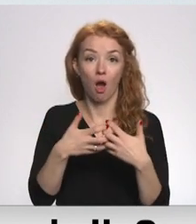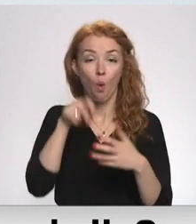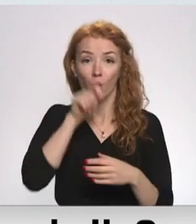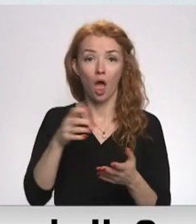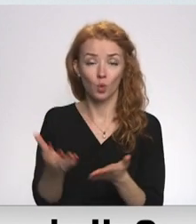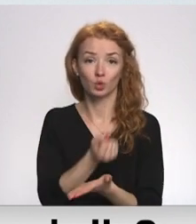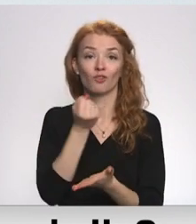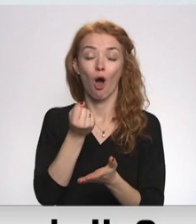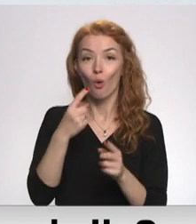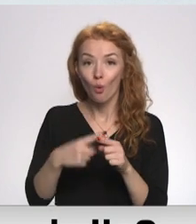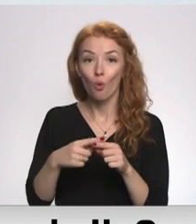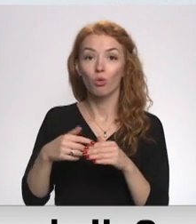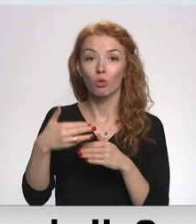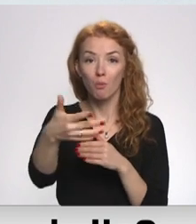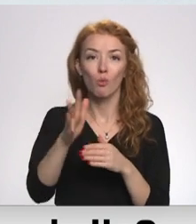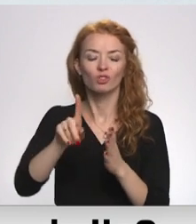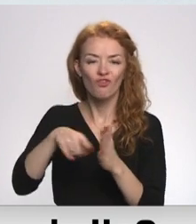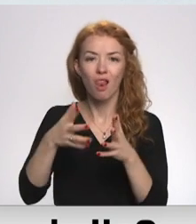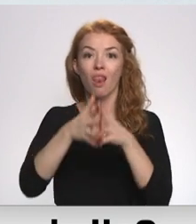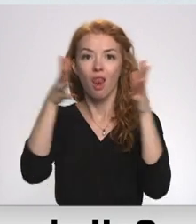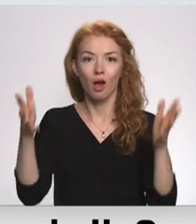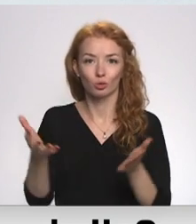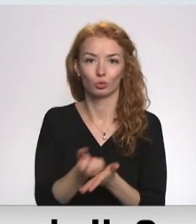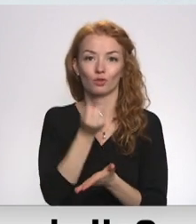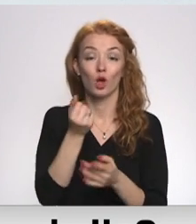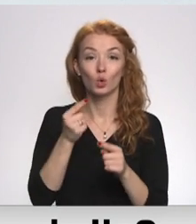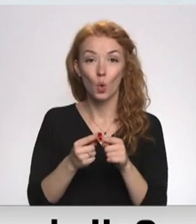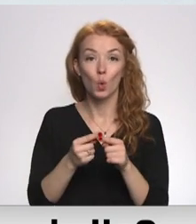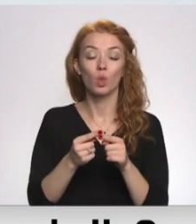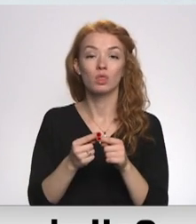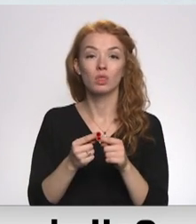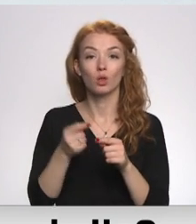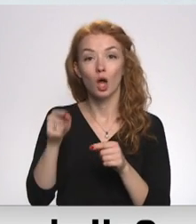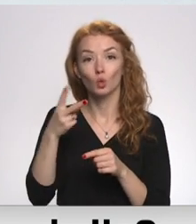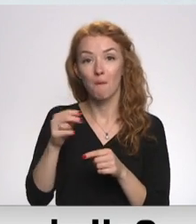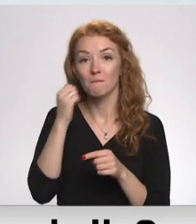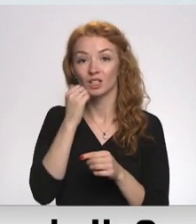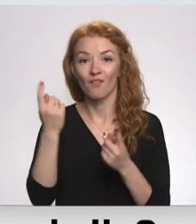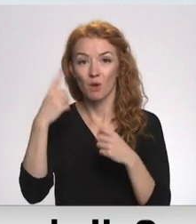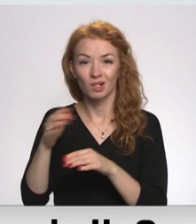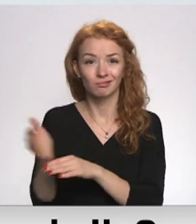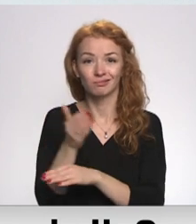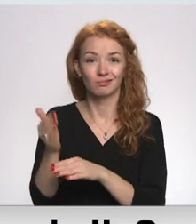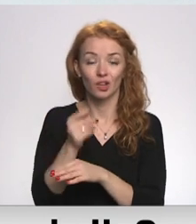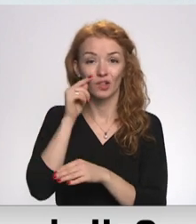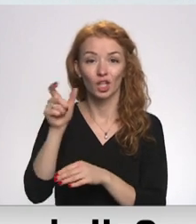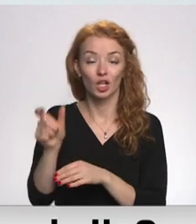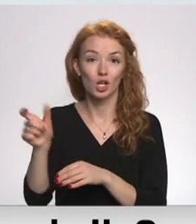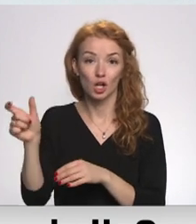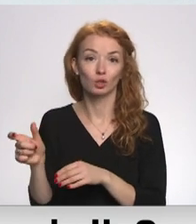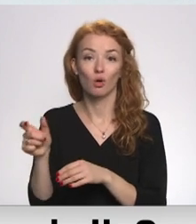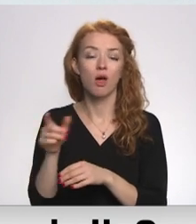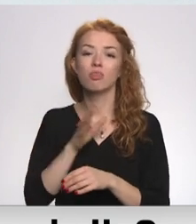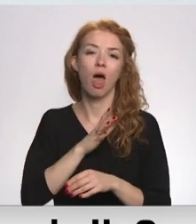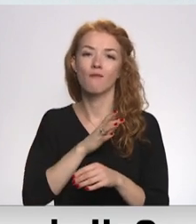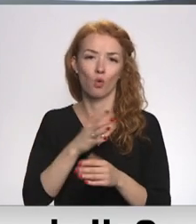tovākā laikā būs vēl lielākas uzvaras. Ar tiem mobilizācijas spēkiem es nedomāju, ka Krievija varēja šo kara gaitu pagriest